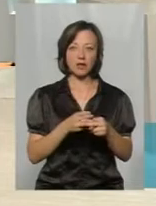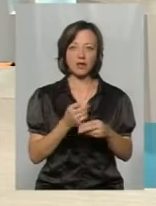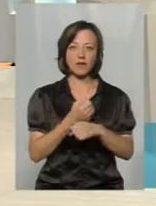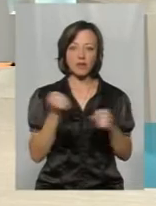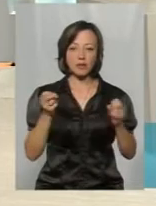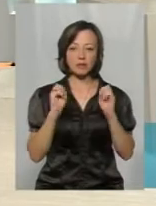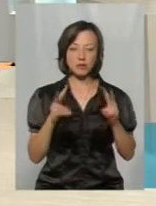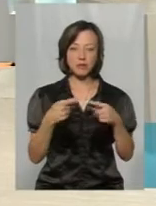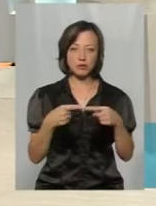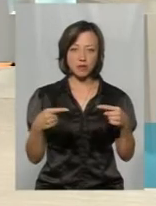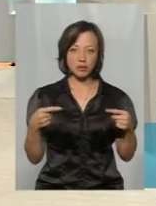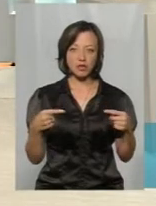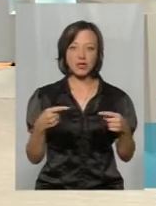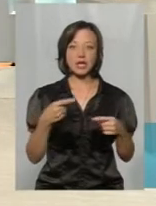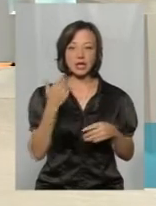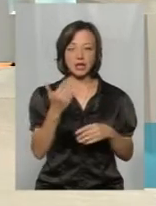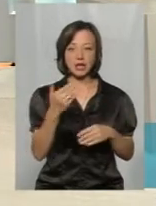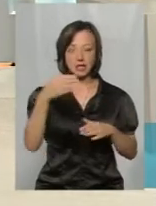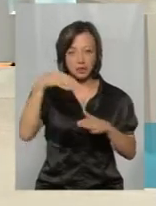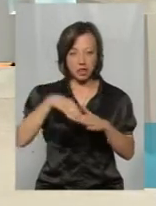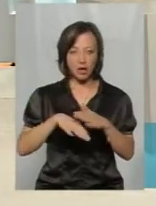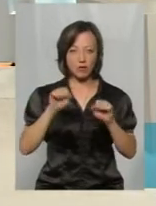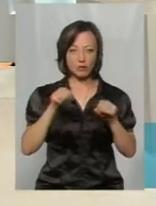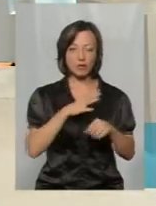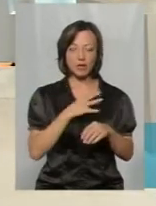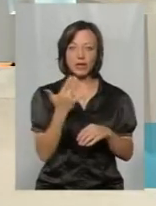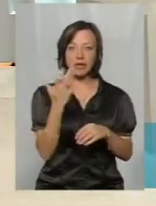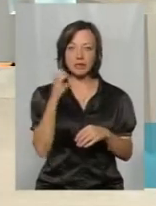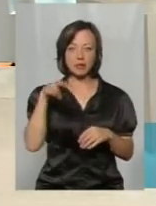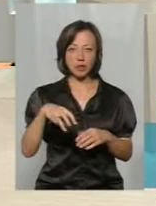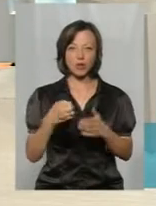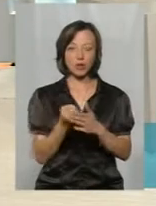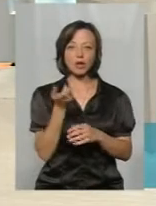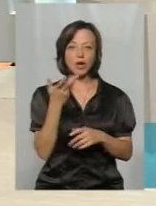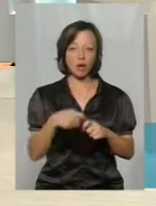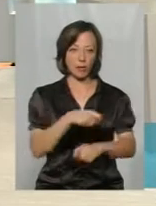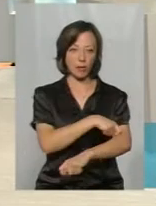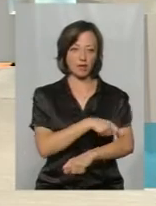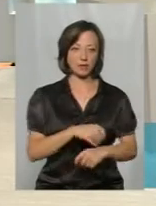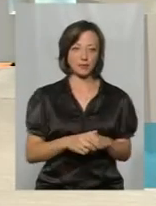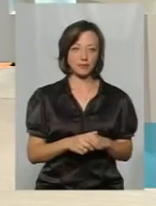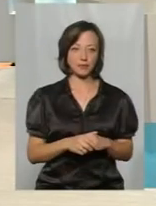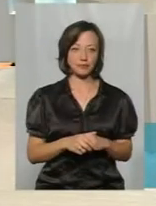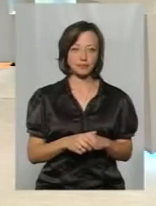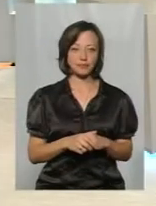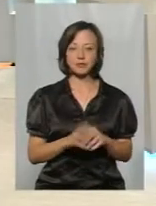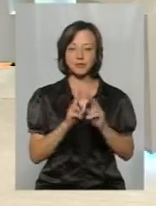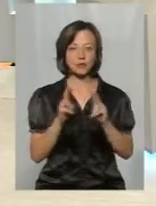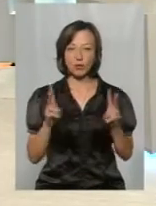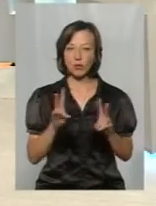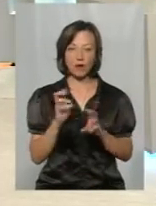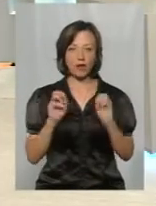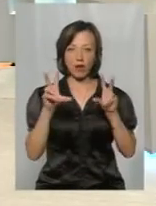вибухонезпечні предмети, тому їхнє залягання можливо бути від декількох сантиметрів до декількох метрів. Тобто, ніхто не